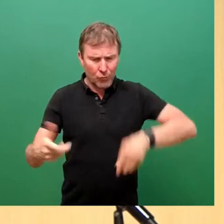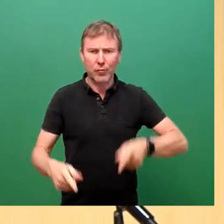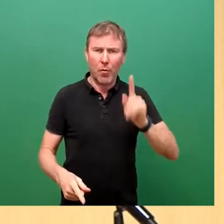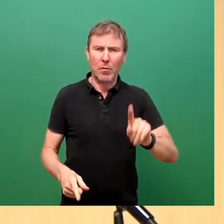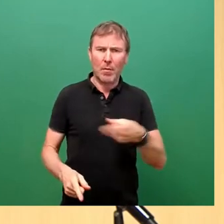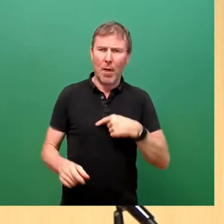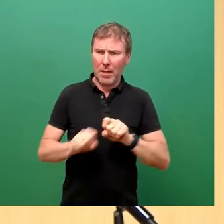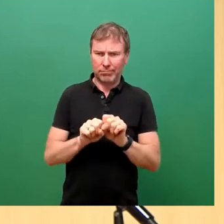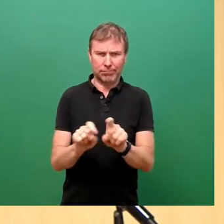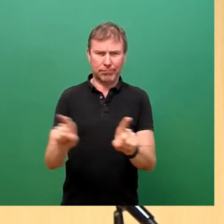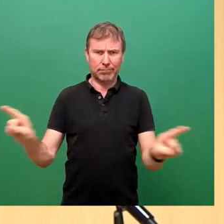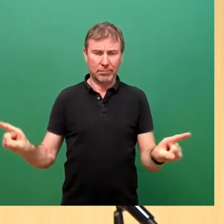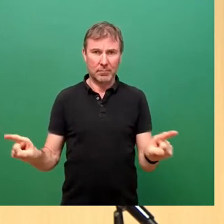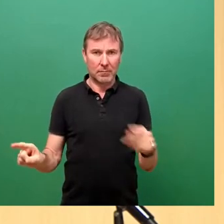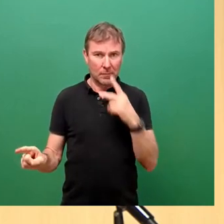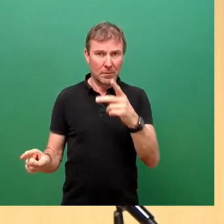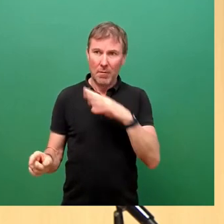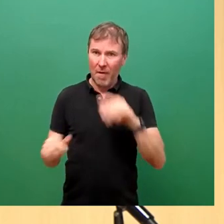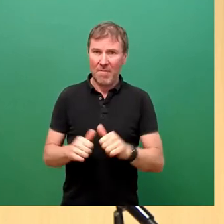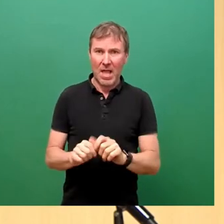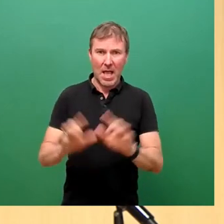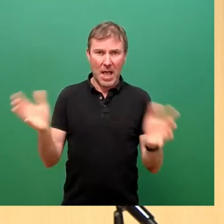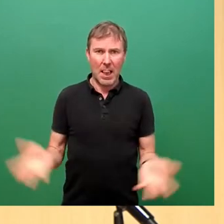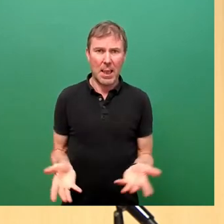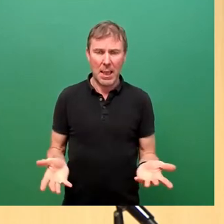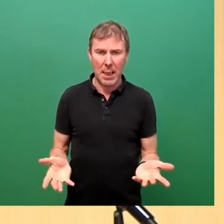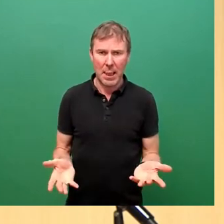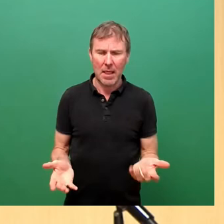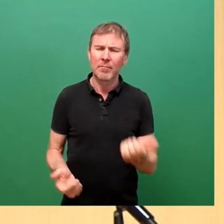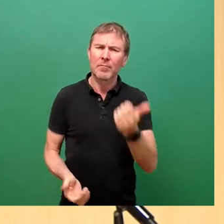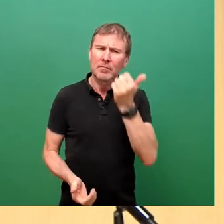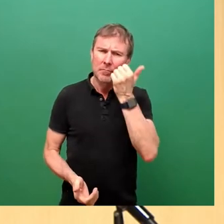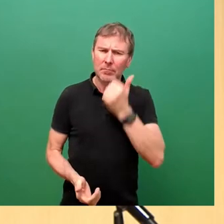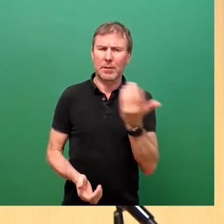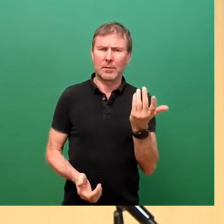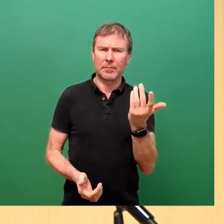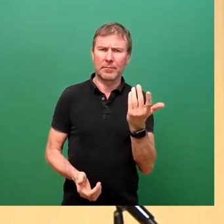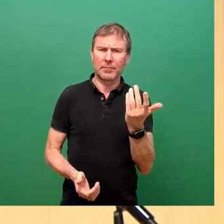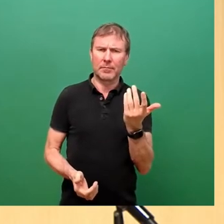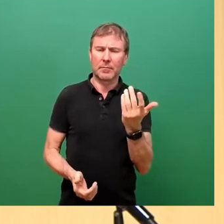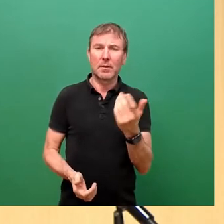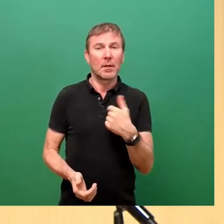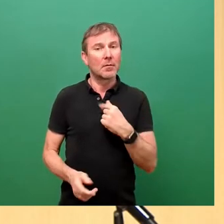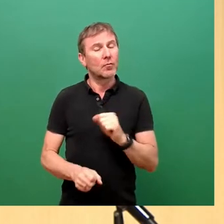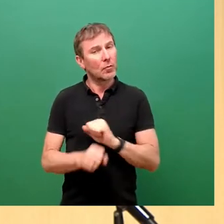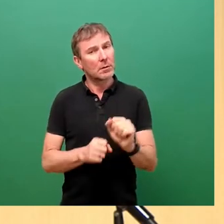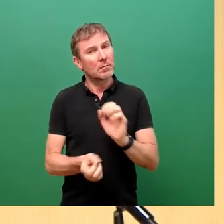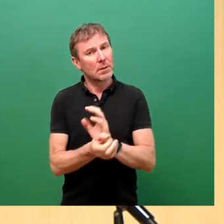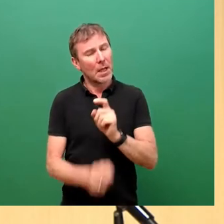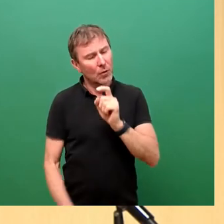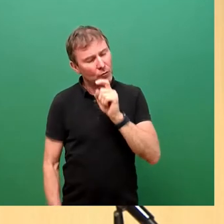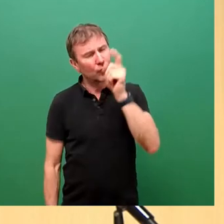Ihnen auch mal klarzumachen. Ich bin da außerordentlich stolz und auch sehr, sehr dankbar